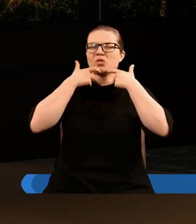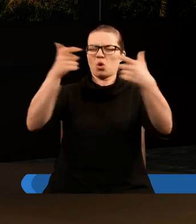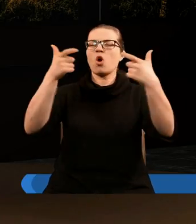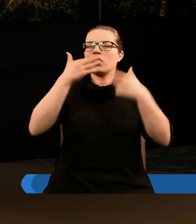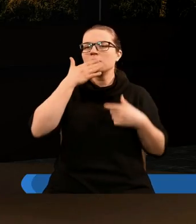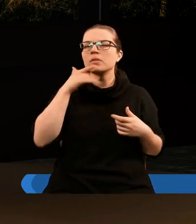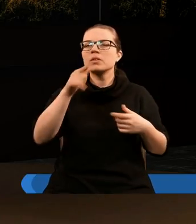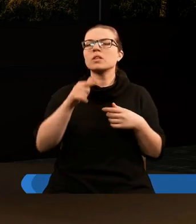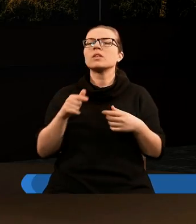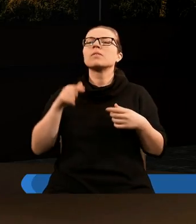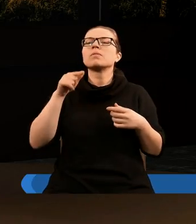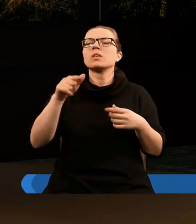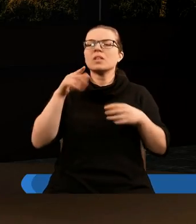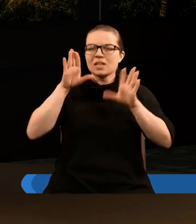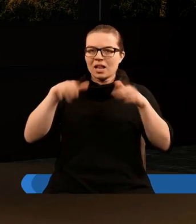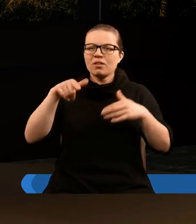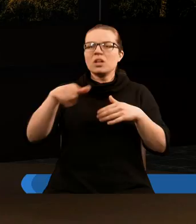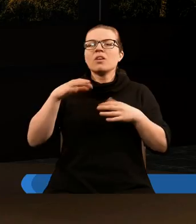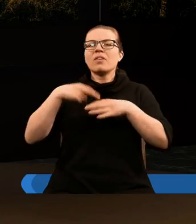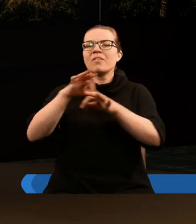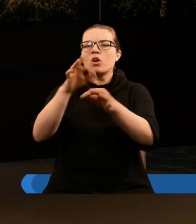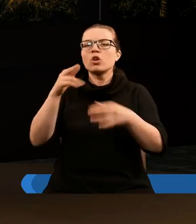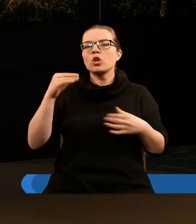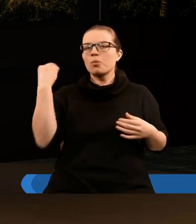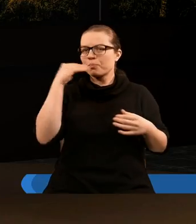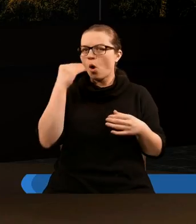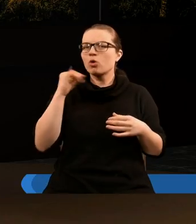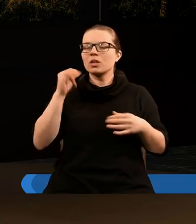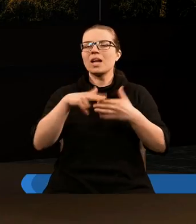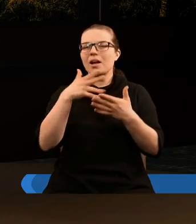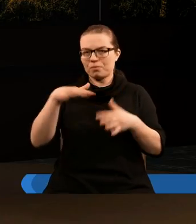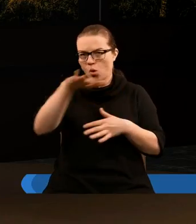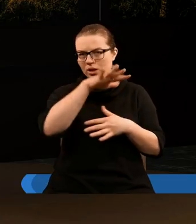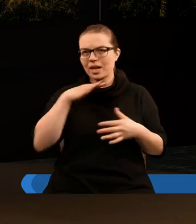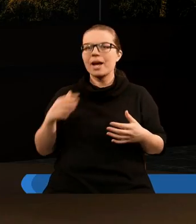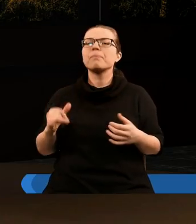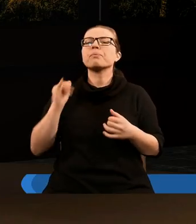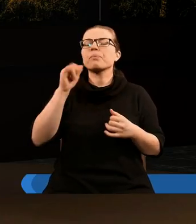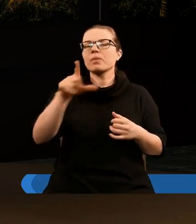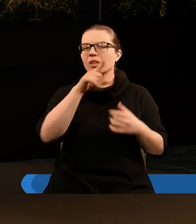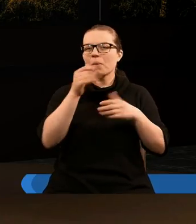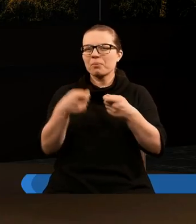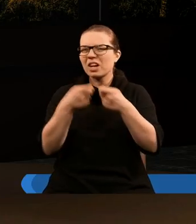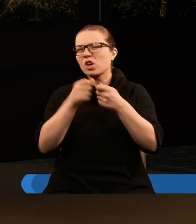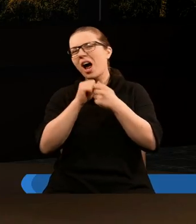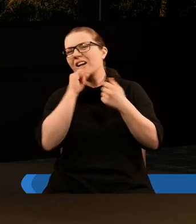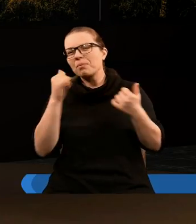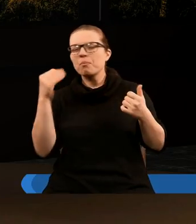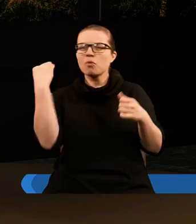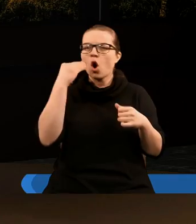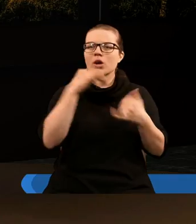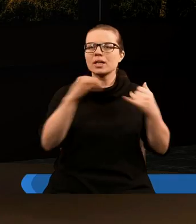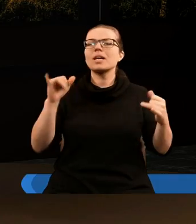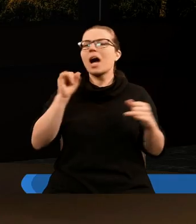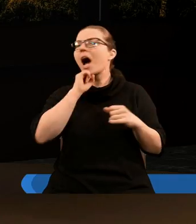donośnym na czterech aniołów, którym zezwolono wyrządzić szkodę ziemi i morzu, mówiąc Nie wyrządźcie szkody ani ziemi, ani